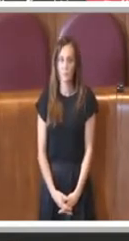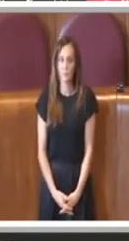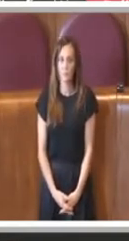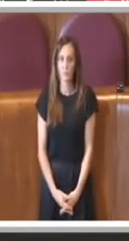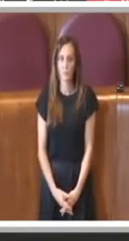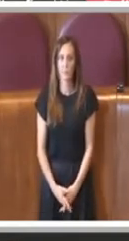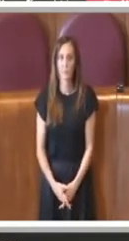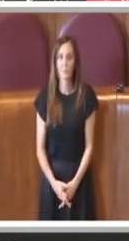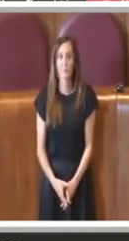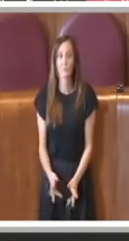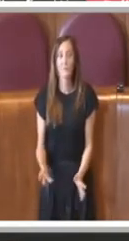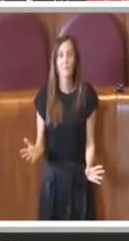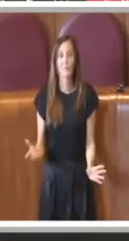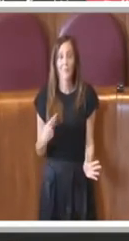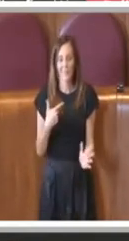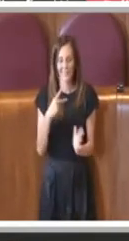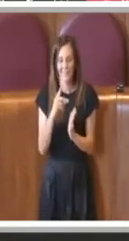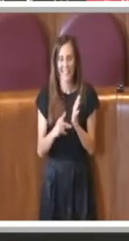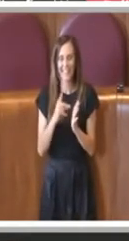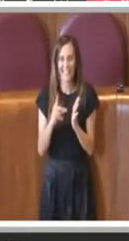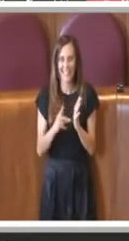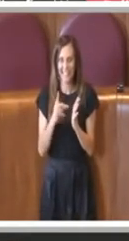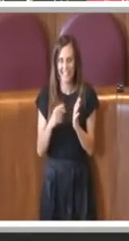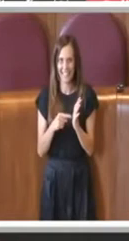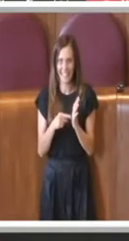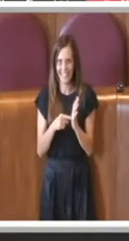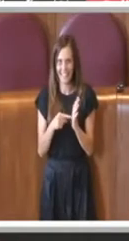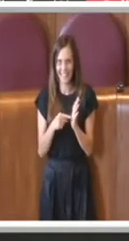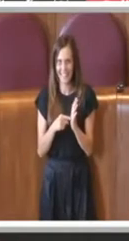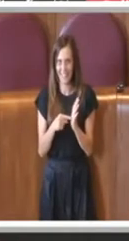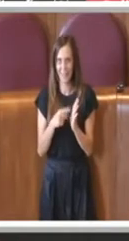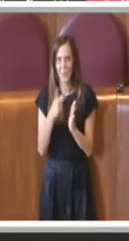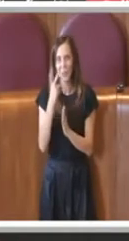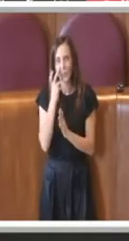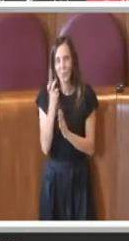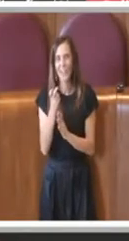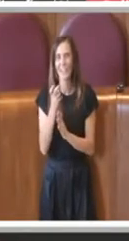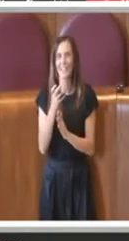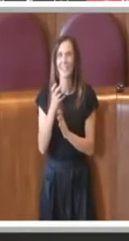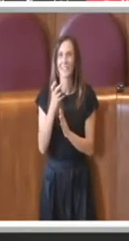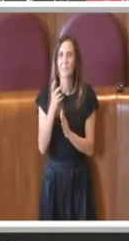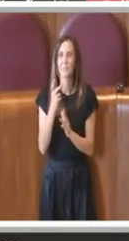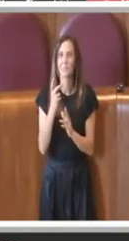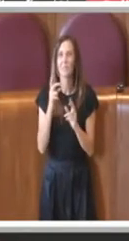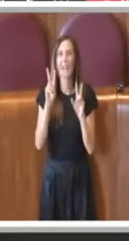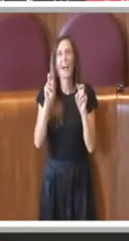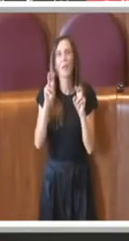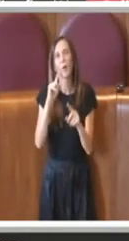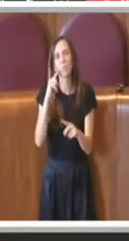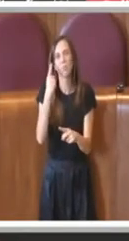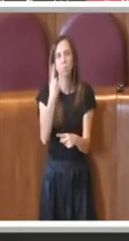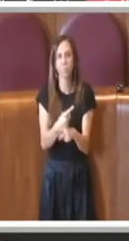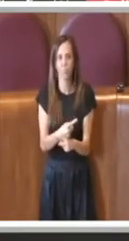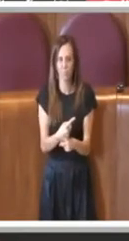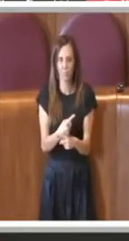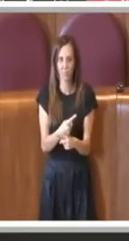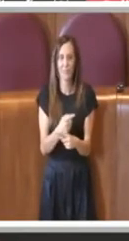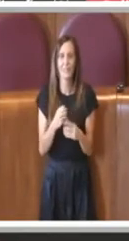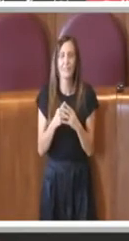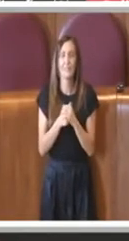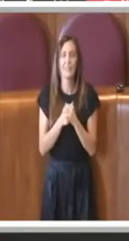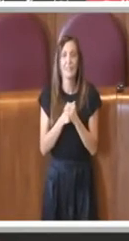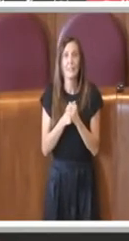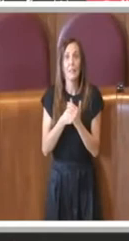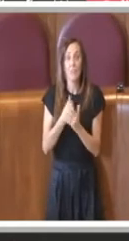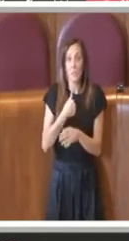delibere che riguardano poi più o meno sempre lo stesso argomento. Molto spesso